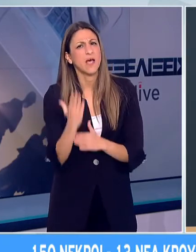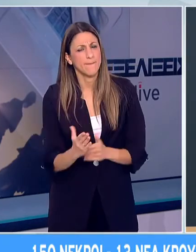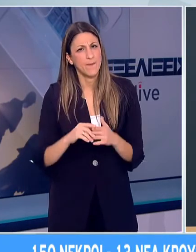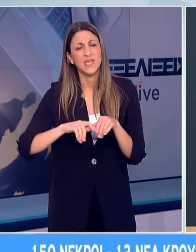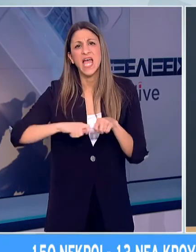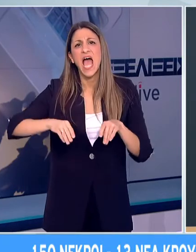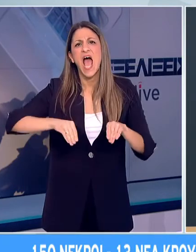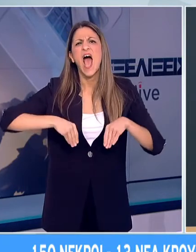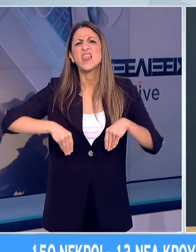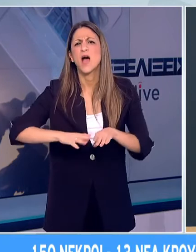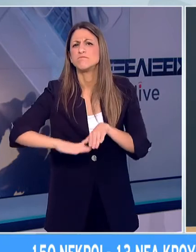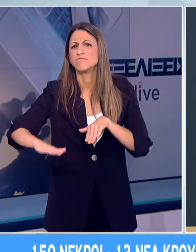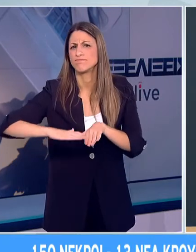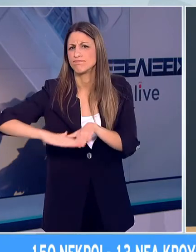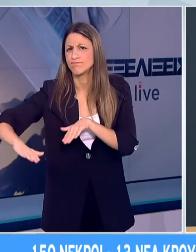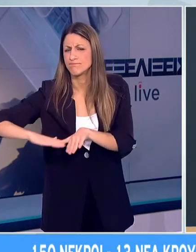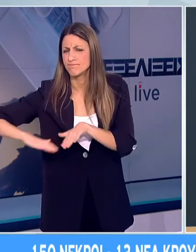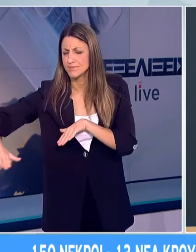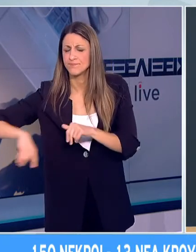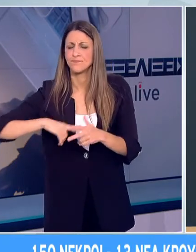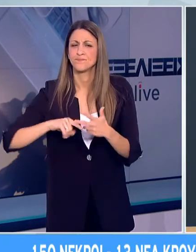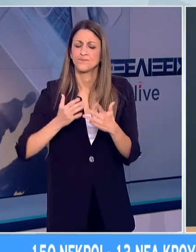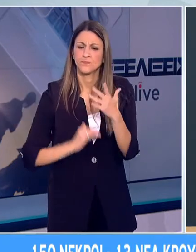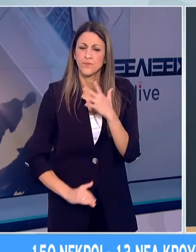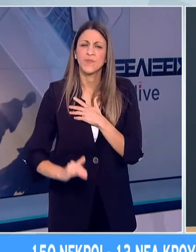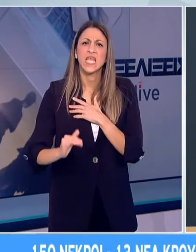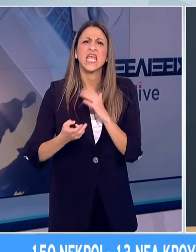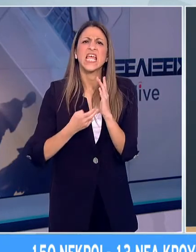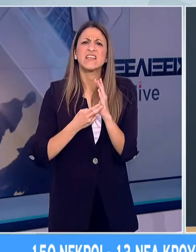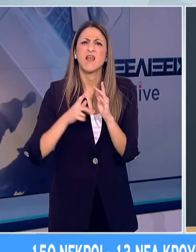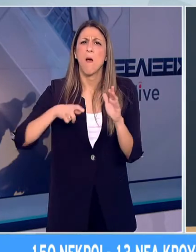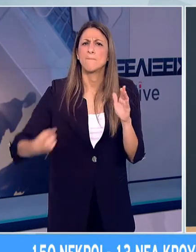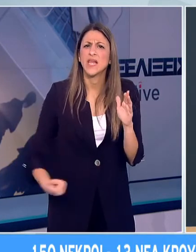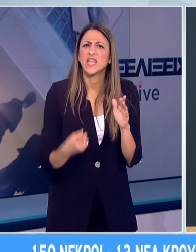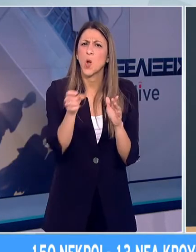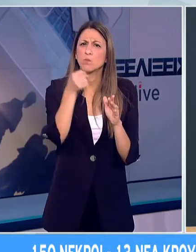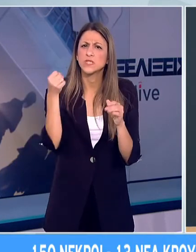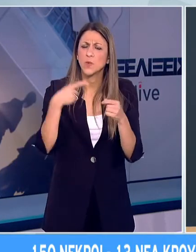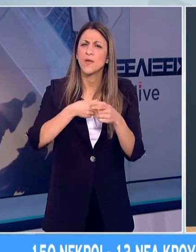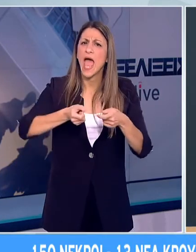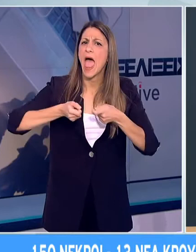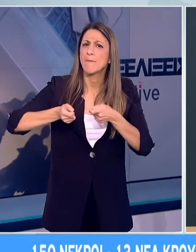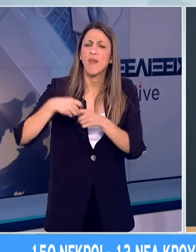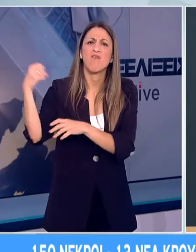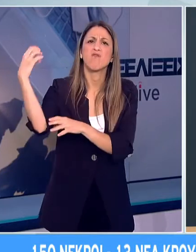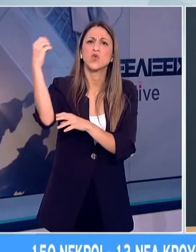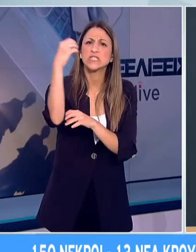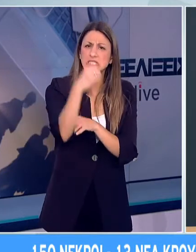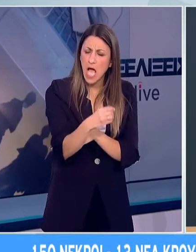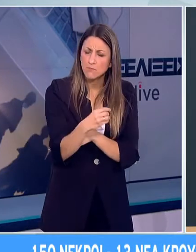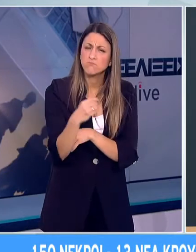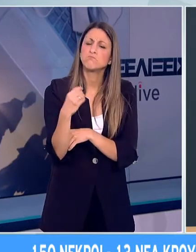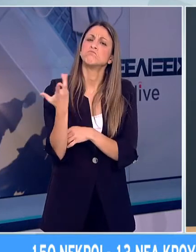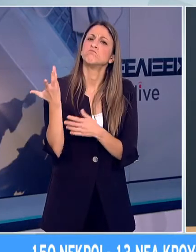χαλιών, κυλιμιών και επενδύσεων ταπέδου και τείχου, ηλεκτρικών οικιακών συσκευών, επίπλων, φωτιστικών και άλλων ειδών